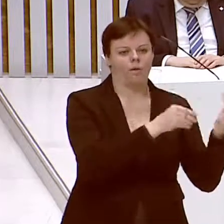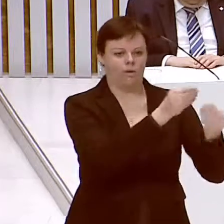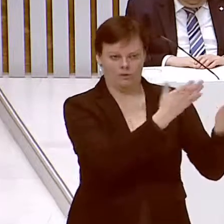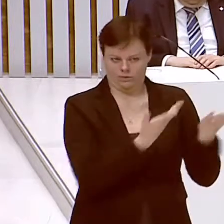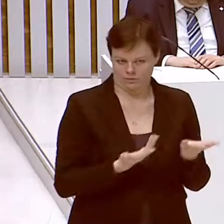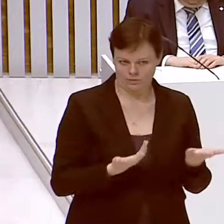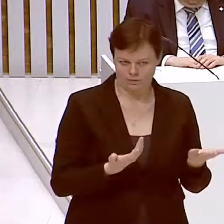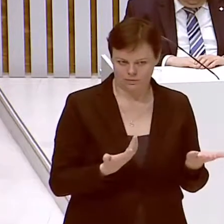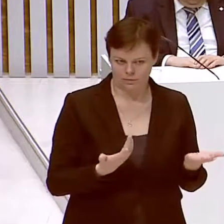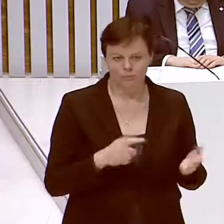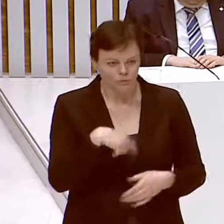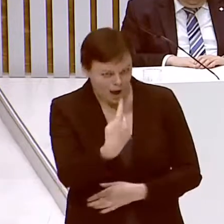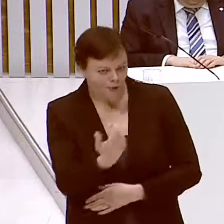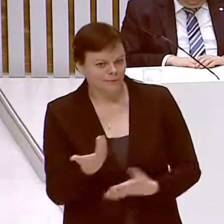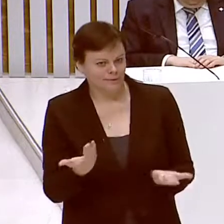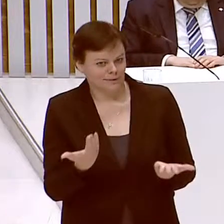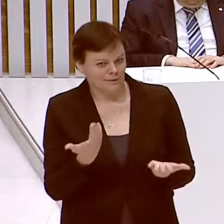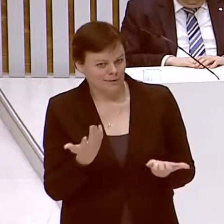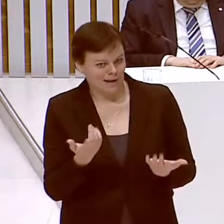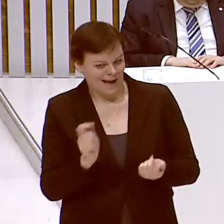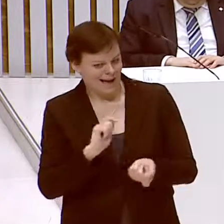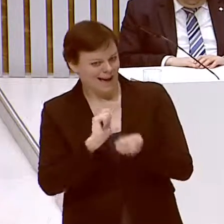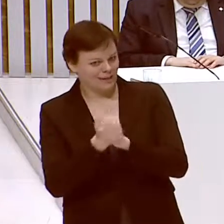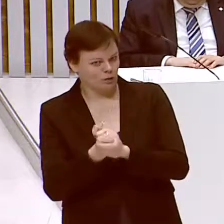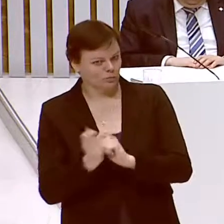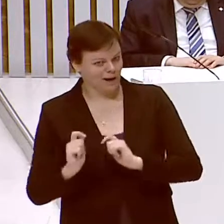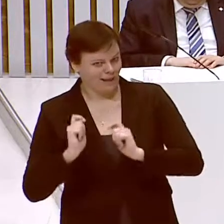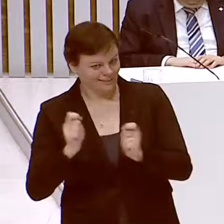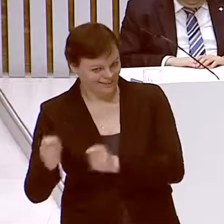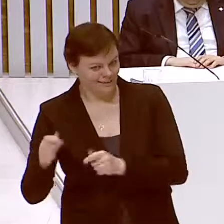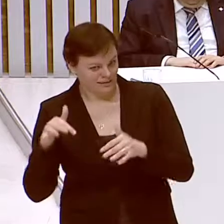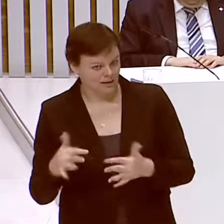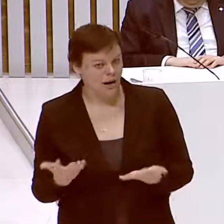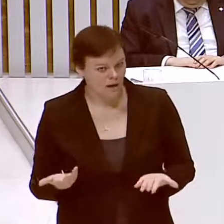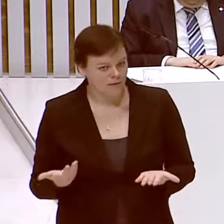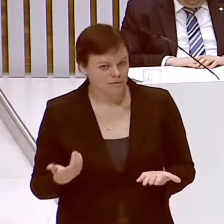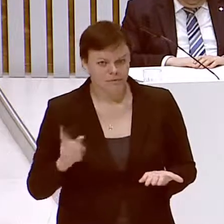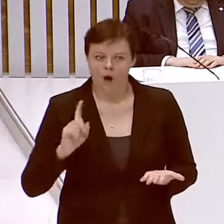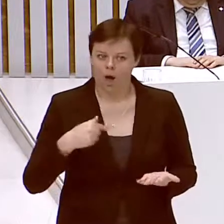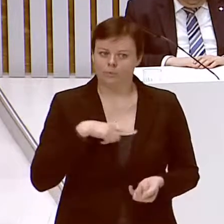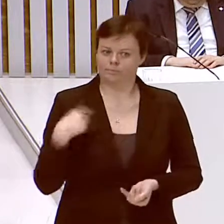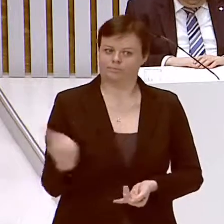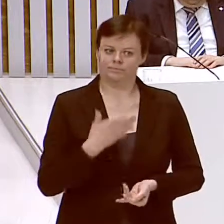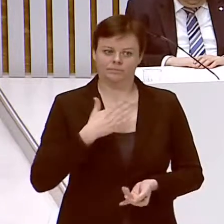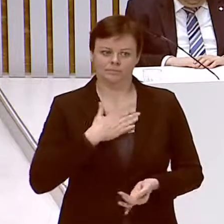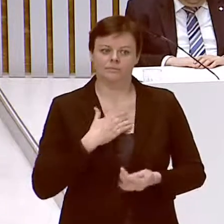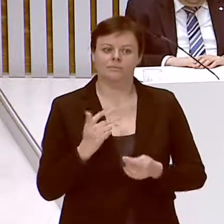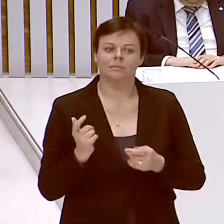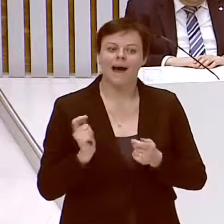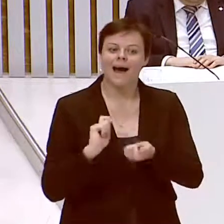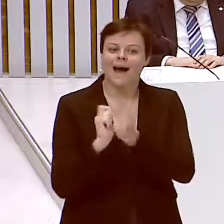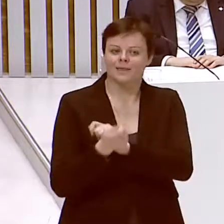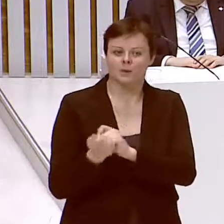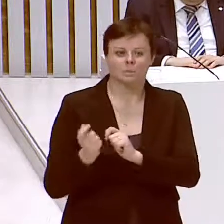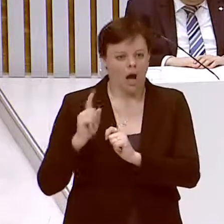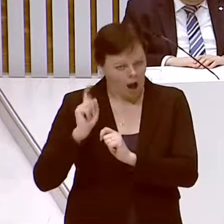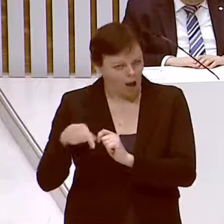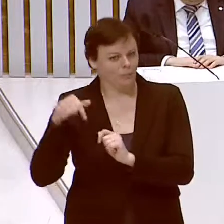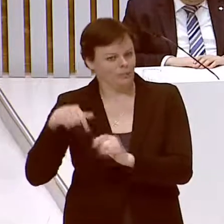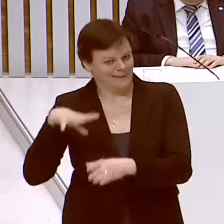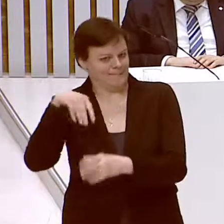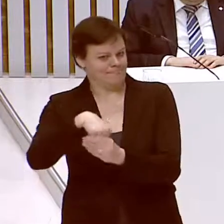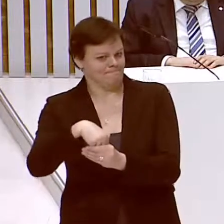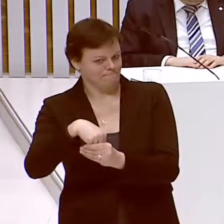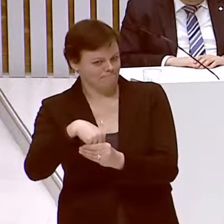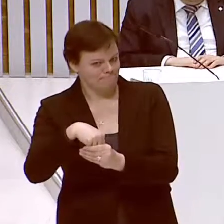Wie gesagt, zu den Änderungsanträgen, die auch unsere Änderung oder unseren Änderungswunsch beinhalten, werden wir uns